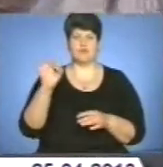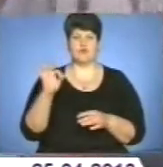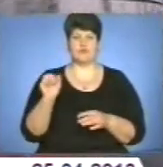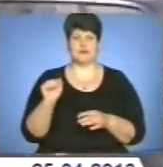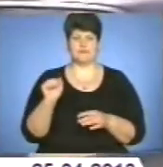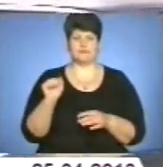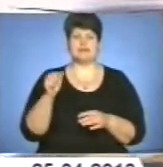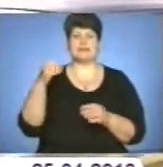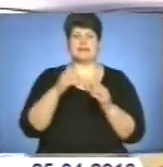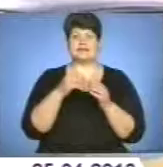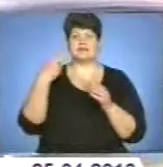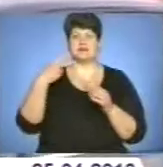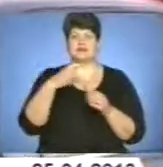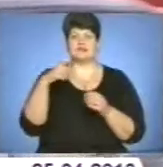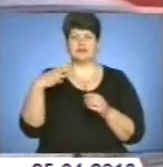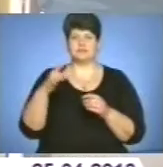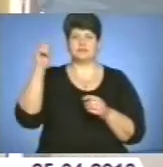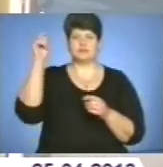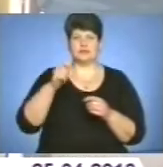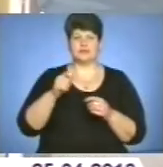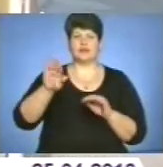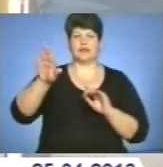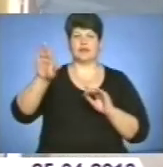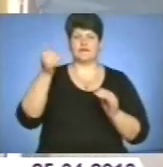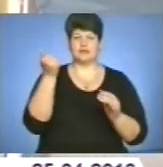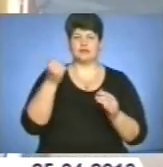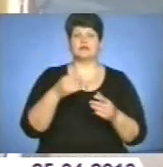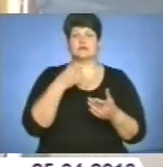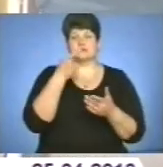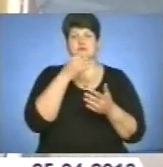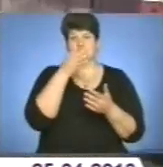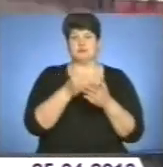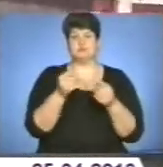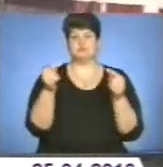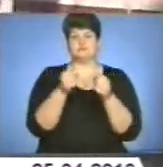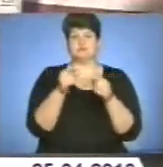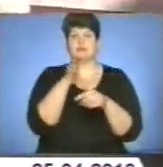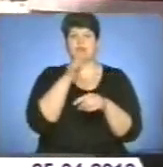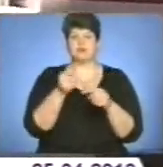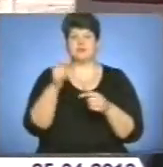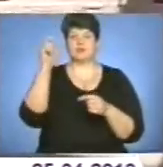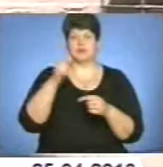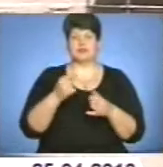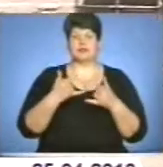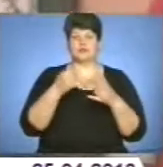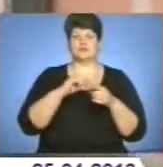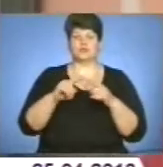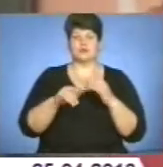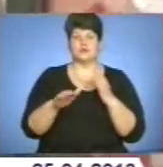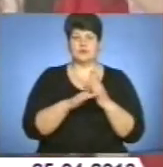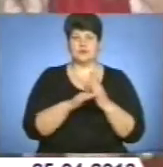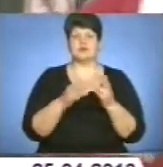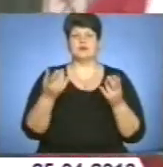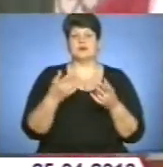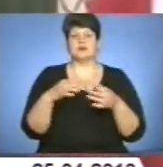10-20 хвилин прибути на виклик. Таких нормативів мають дотримуватися бригади швидкої. Для цього замало лише сучасних автомобілів. Потрібна і